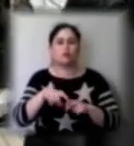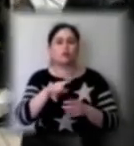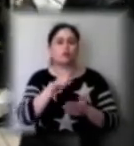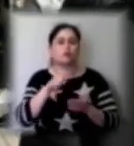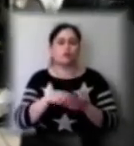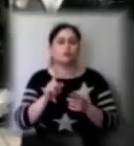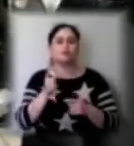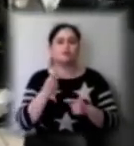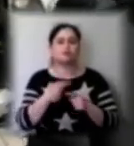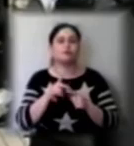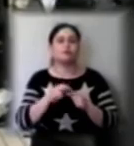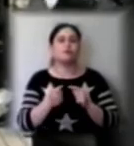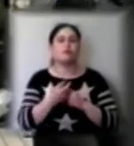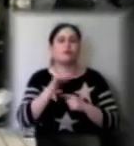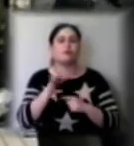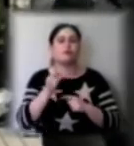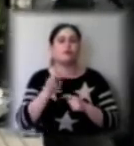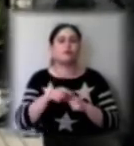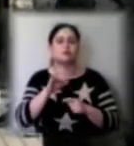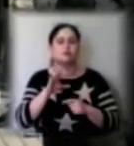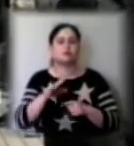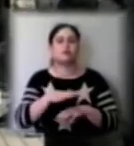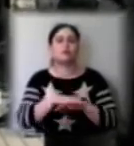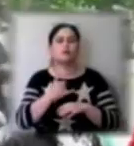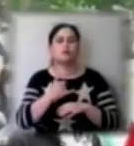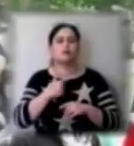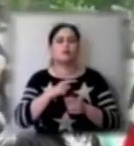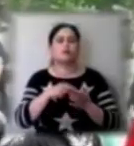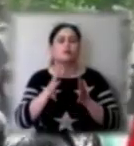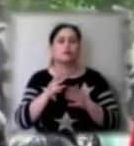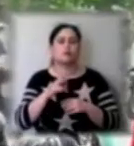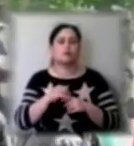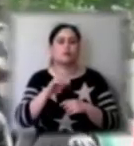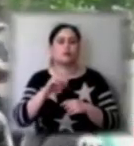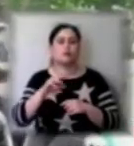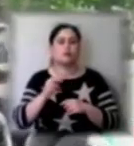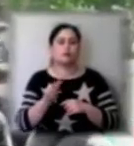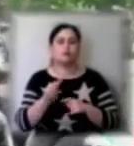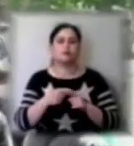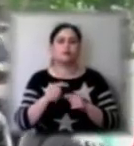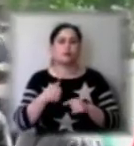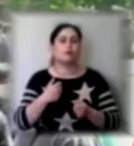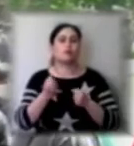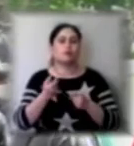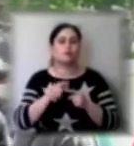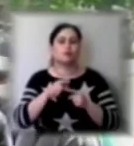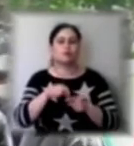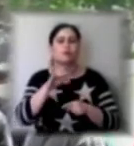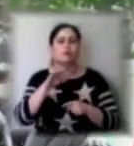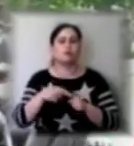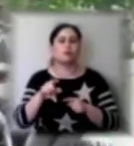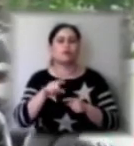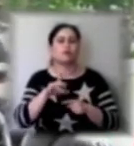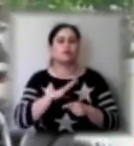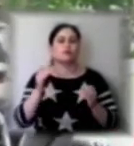інформацією, саме статус ринків у нашому місті має лише кілька підприємств. Звичайно, я підтримувала цей проєкт, для того, щоб знижили ставки